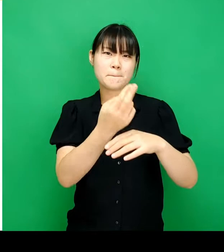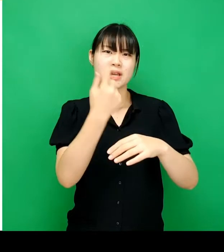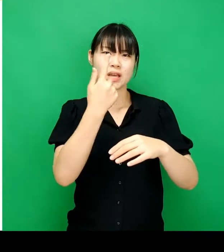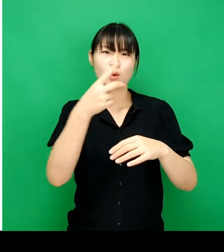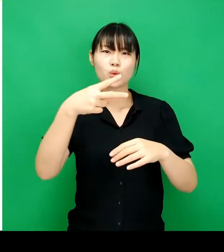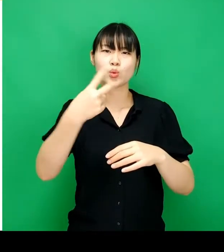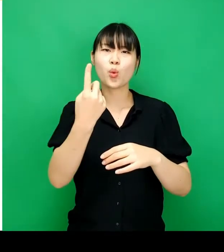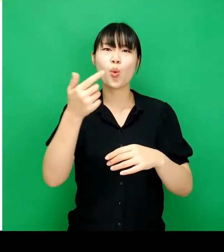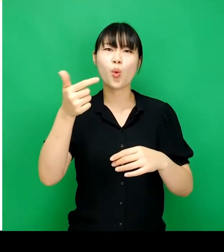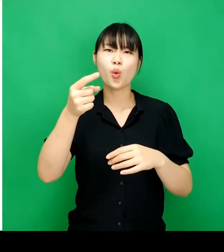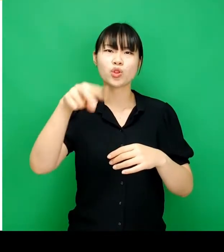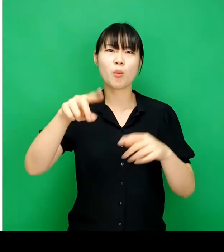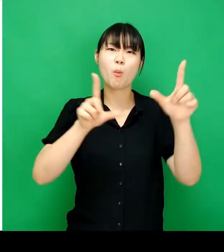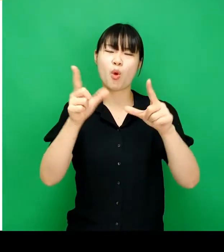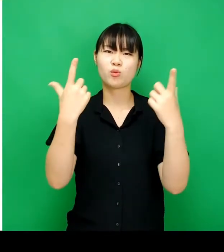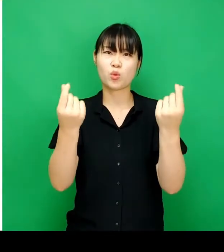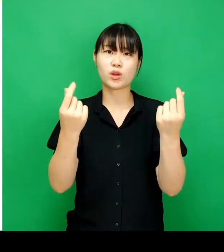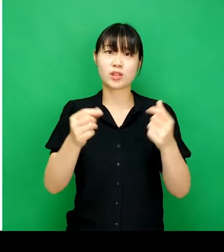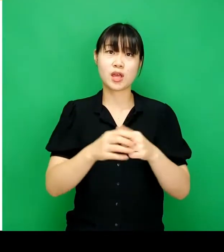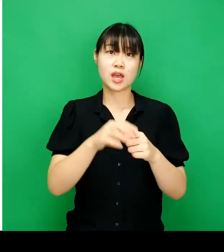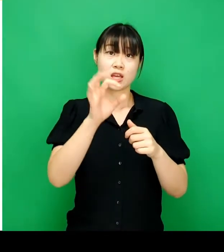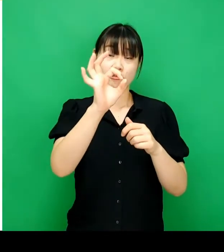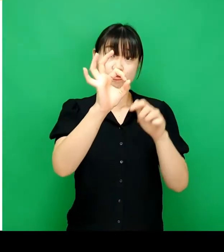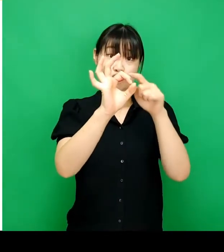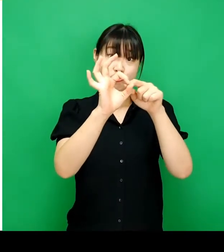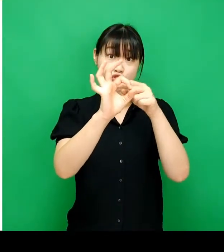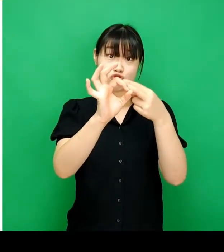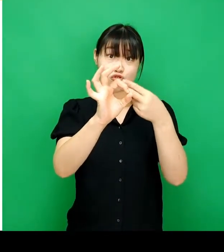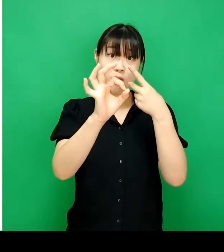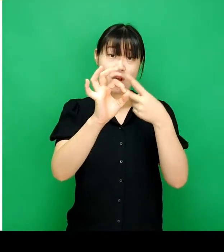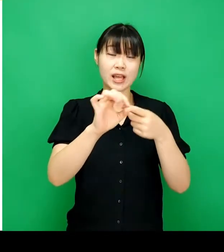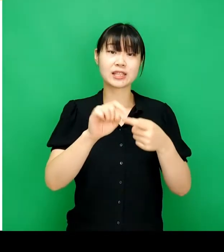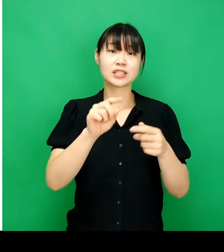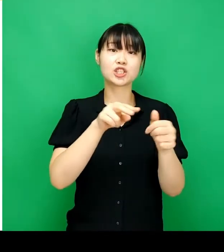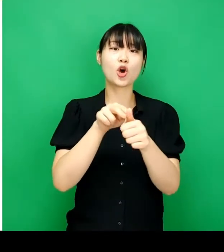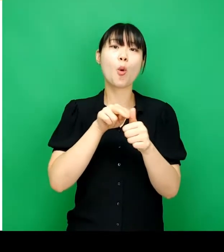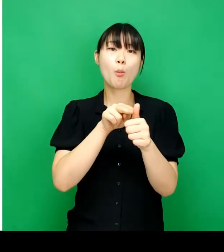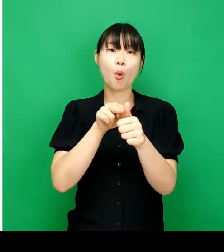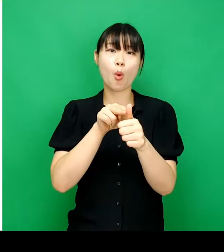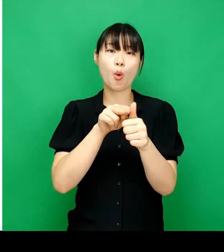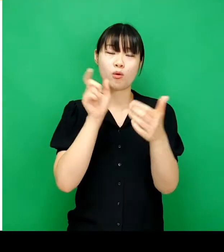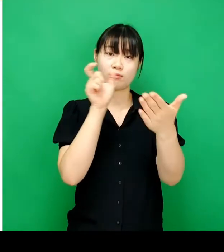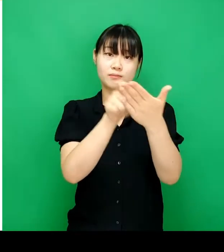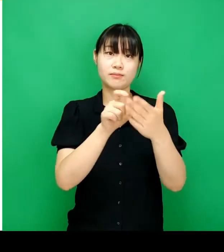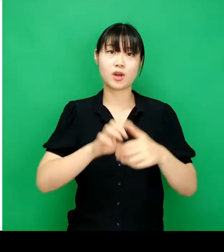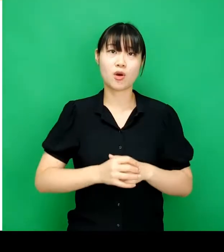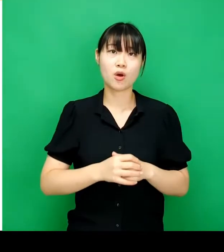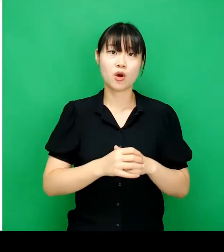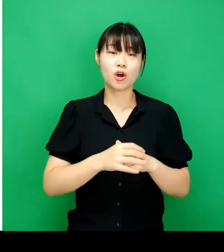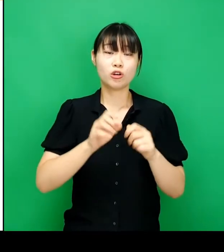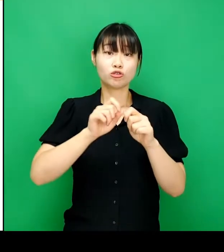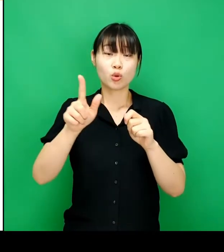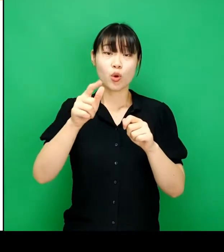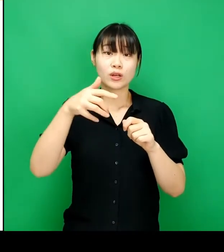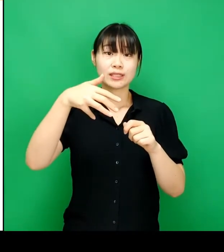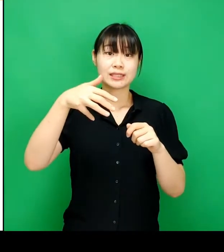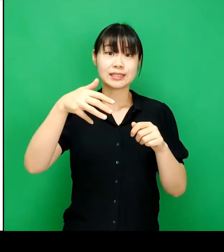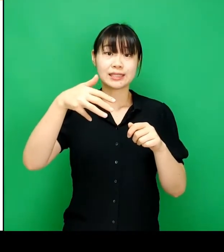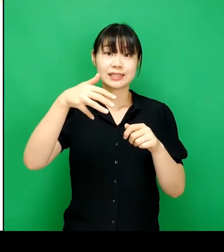도넛처럼 비어있는 게 특징입니다. 주로 이렇게 뚫린 구멍에는 차트와 관련된 정보를 표기합니다.